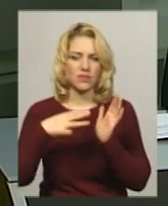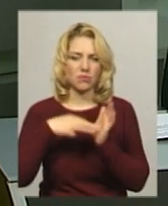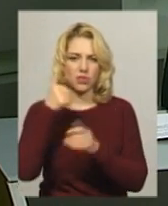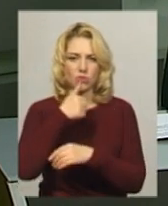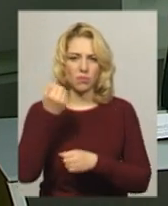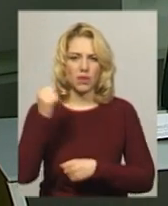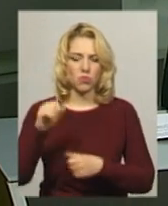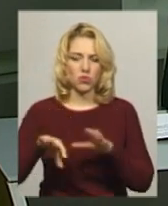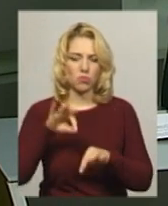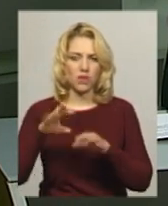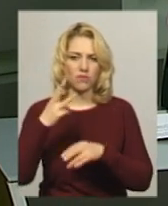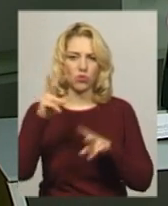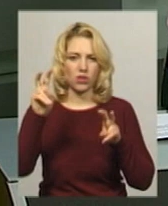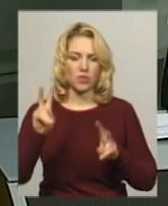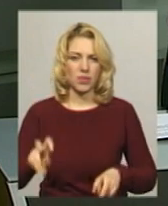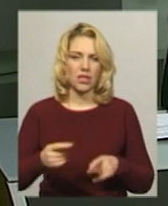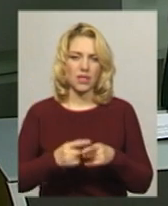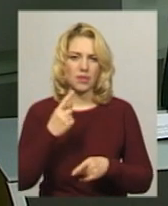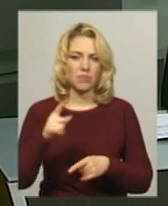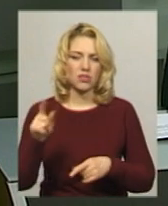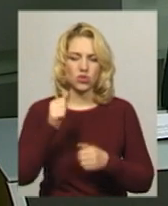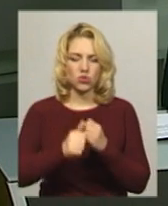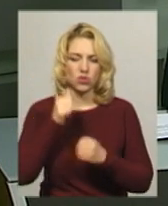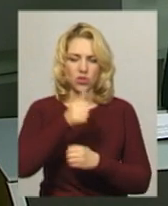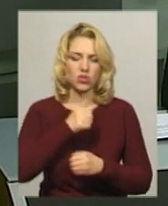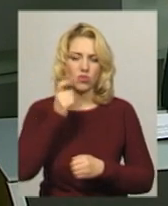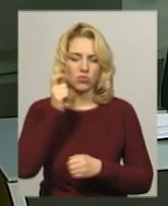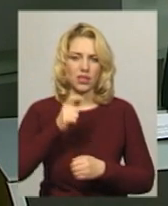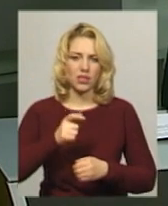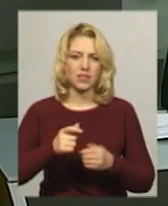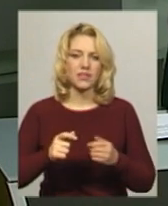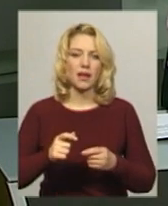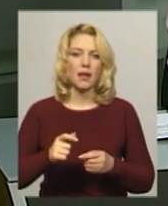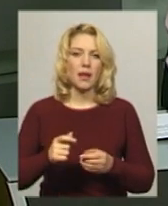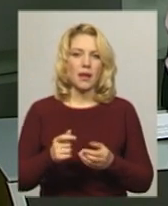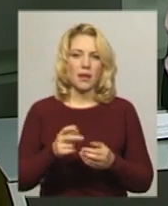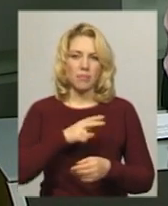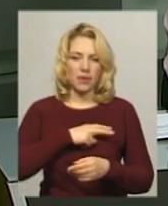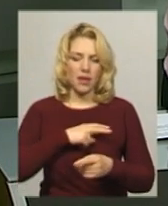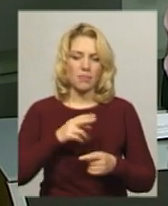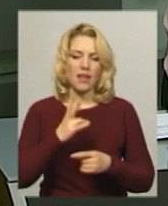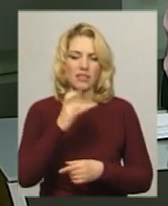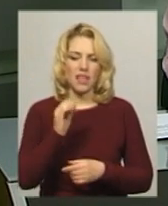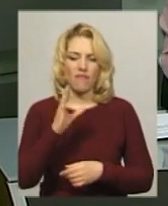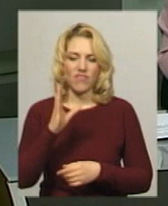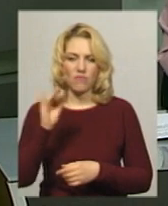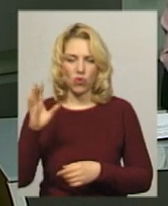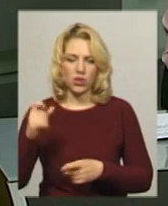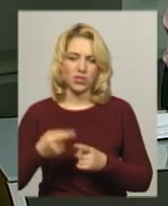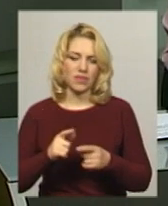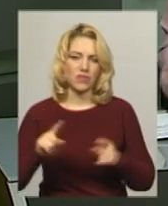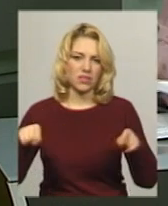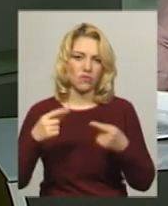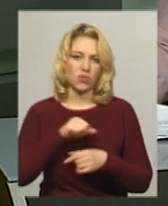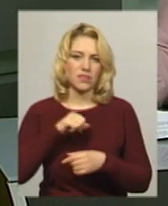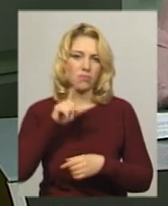Переможців обирали у трьох номінаціях. Перша щорічна українська премія на виворі створена підлітками, щоб відзначати найкращі підліткові книги